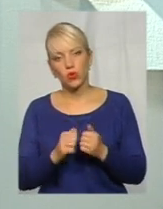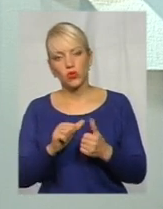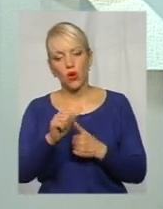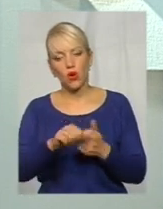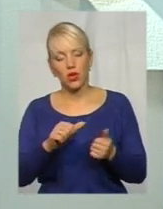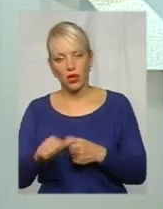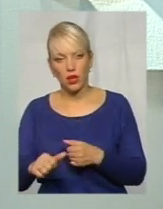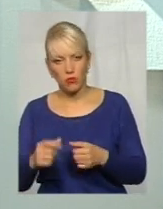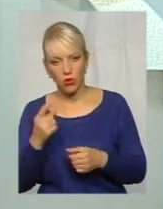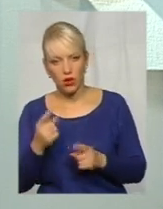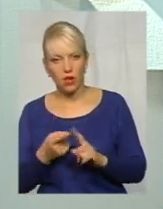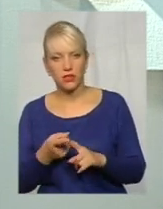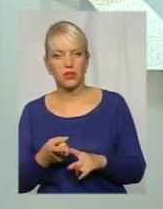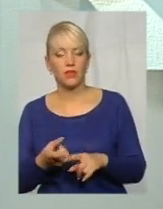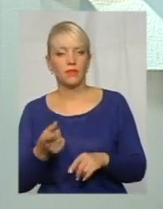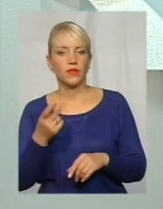раз.